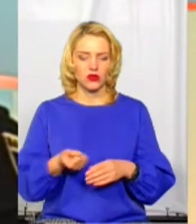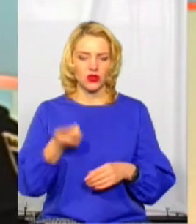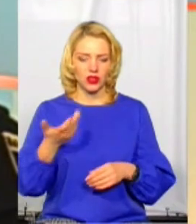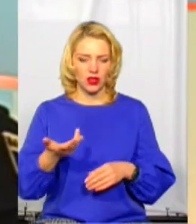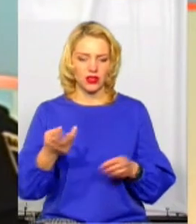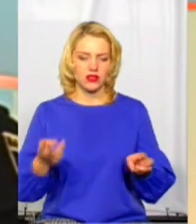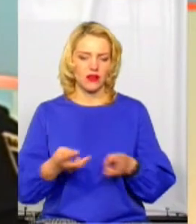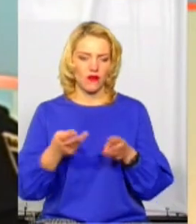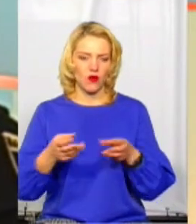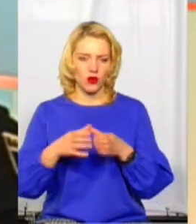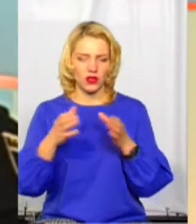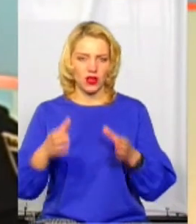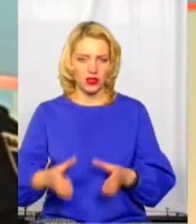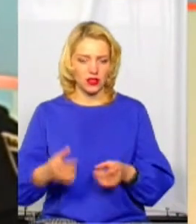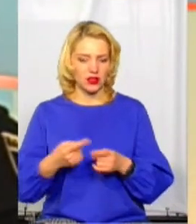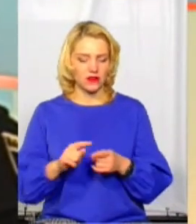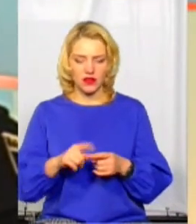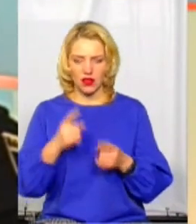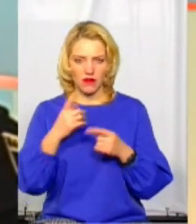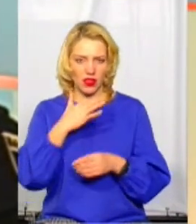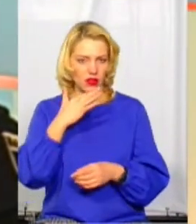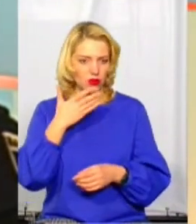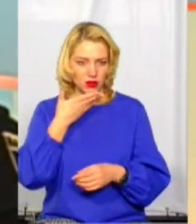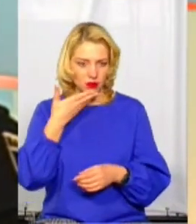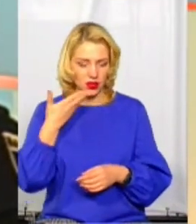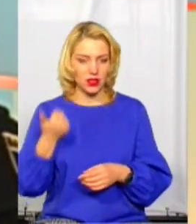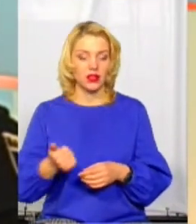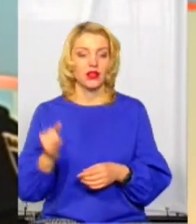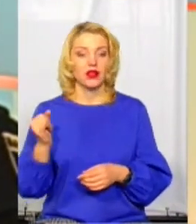технічне обслуговування. Це не критична велика їх кількість.